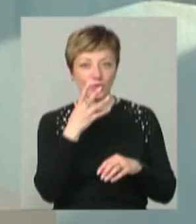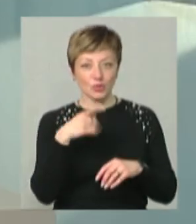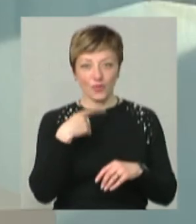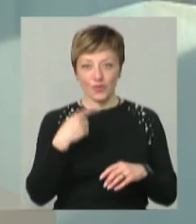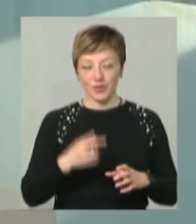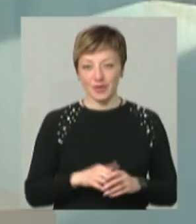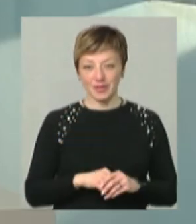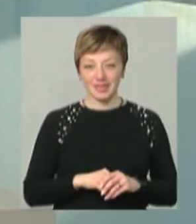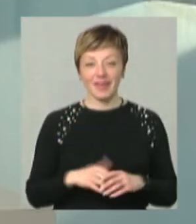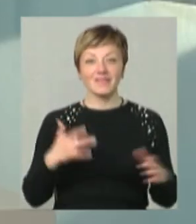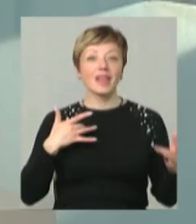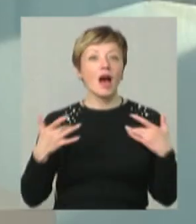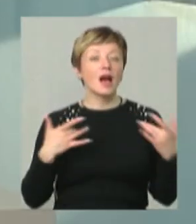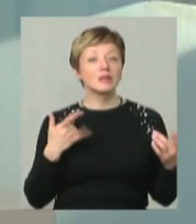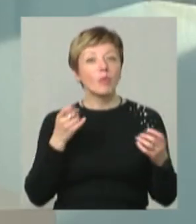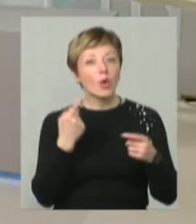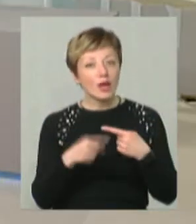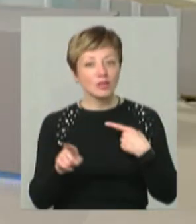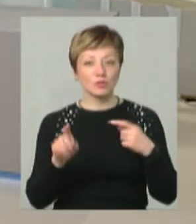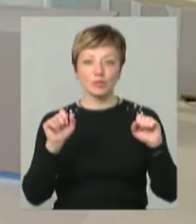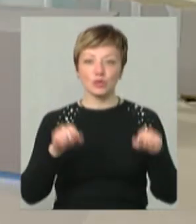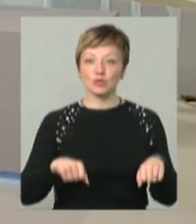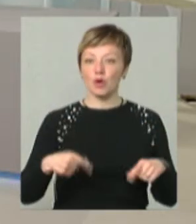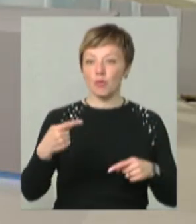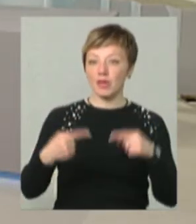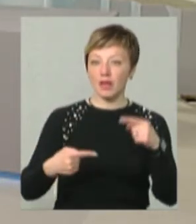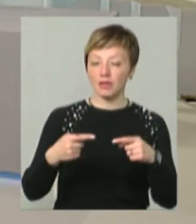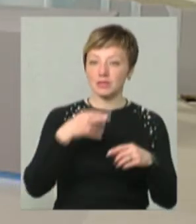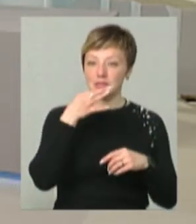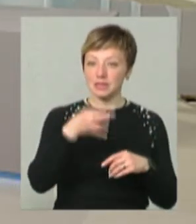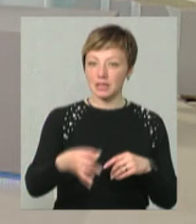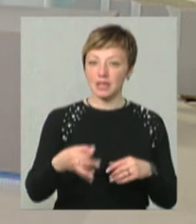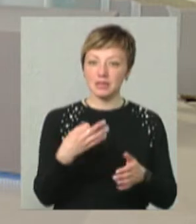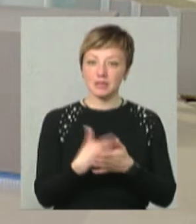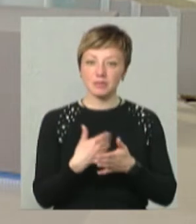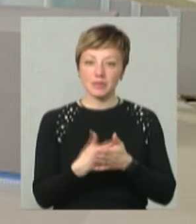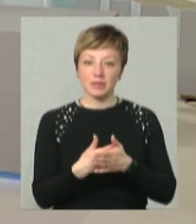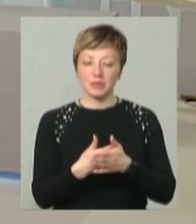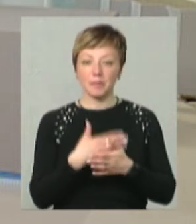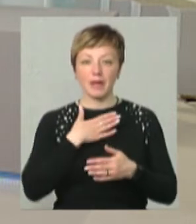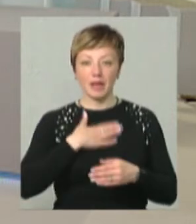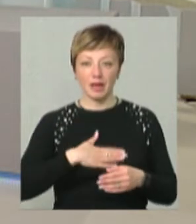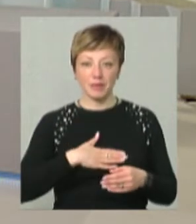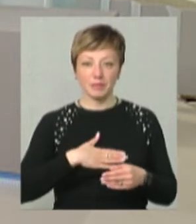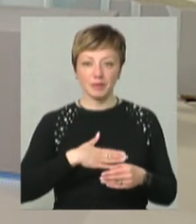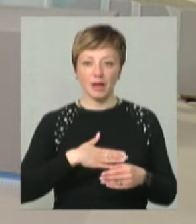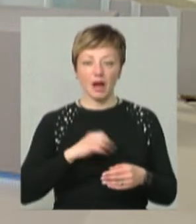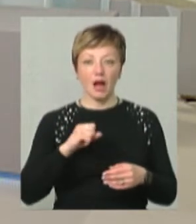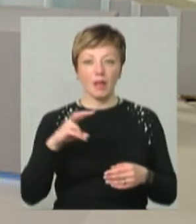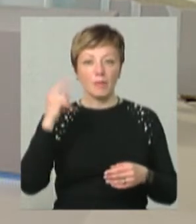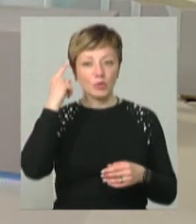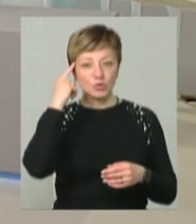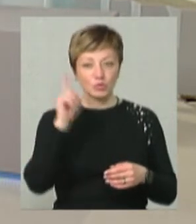говорю. Ну, в театрі по-іншому, ти можеш опоненту, партнеру щось сказати, навіть приємне, але